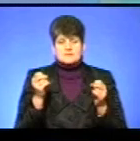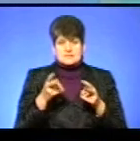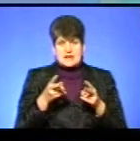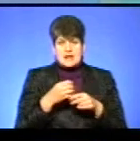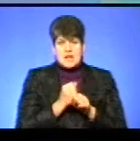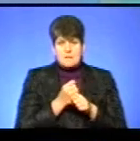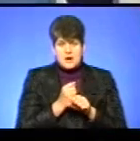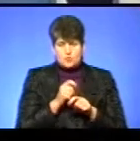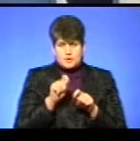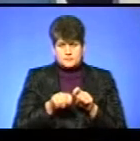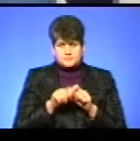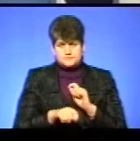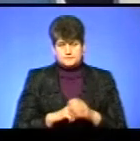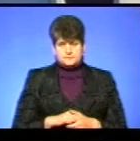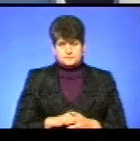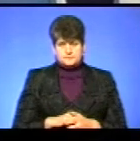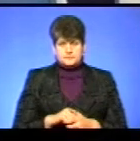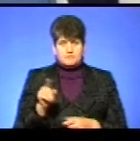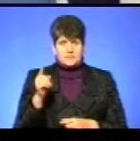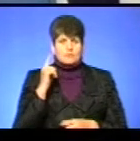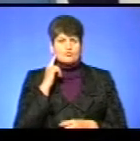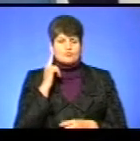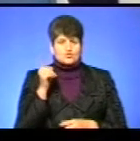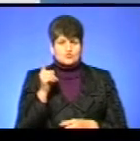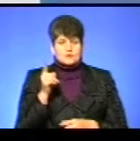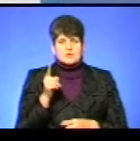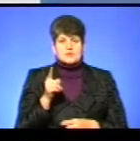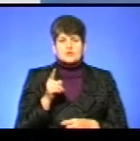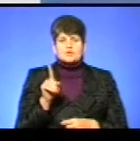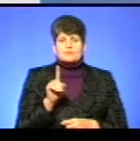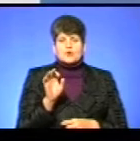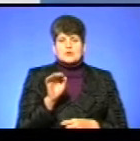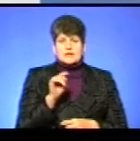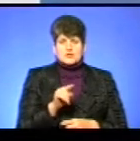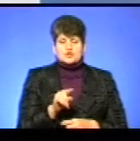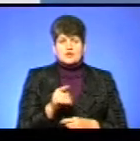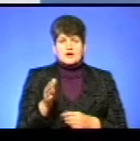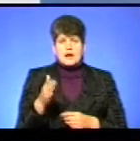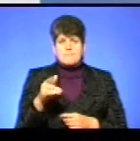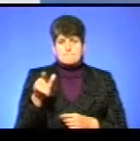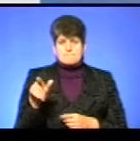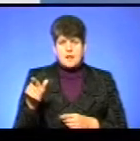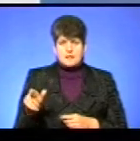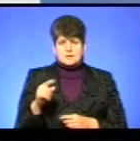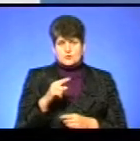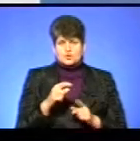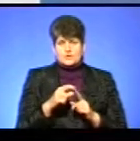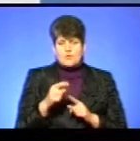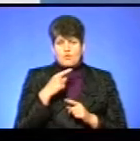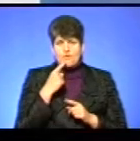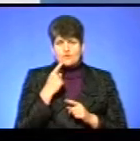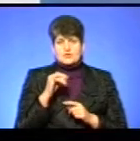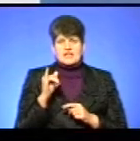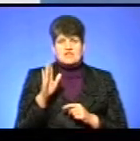лабораторії. Ми почули в синхроні пана Андрія Об'єщика про те, що рибалки, за його словами, каже, що на